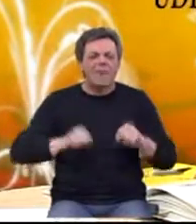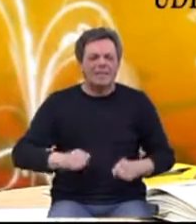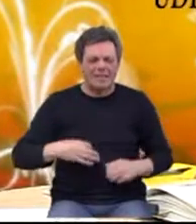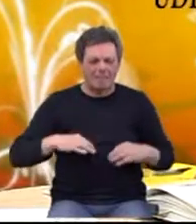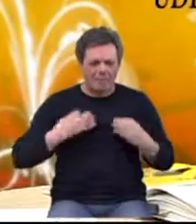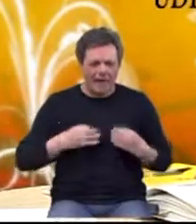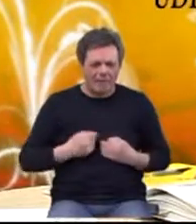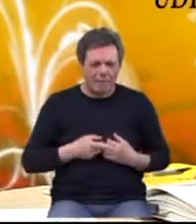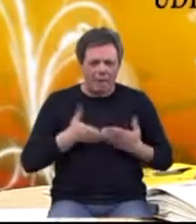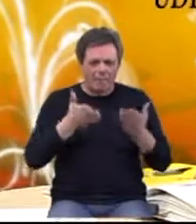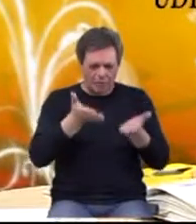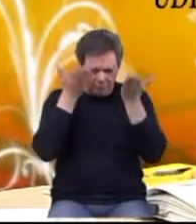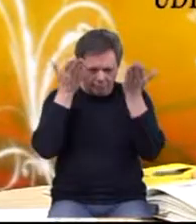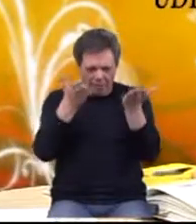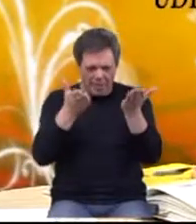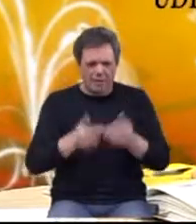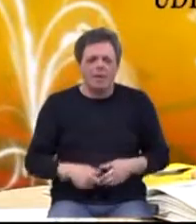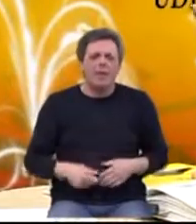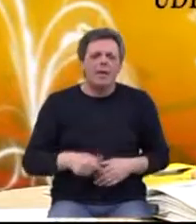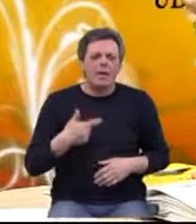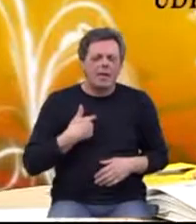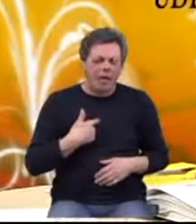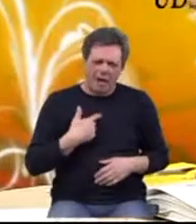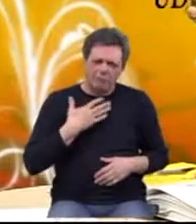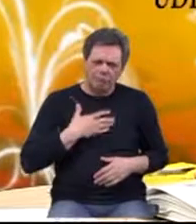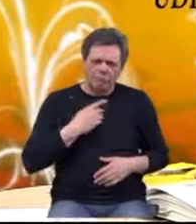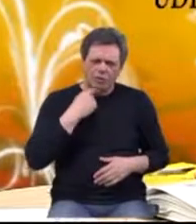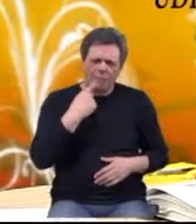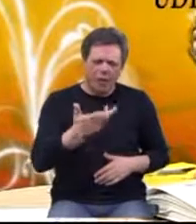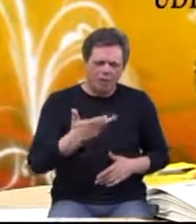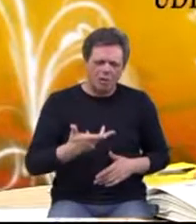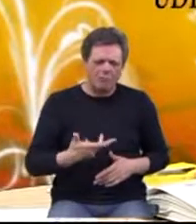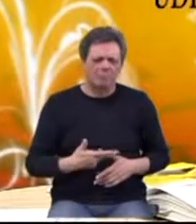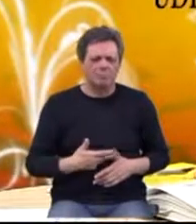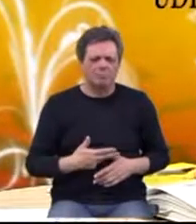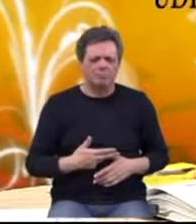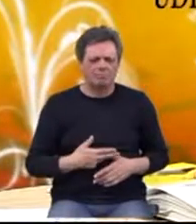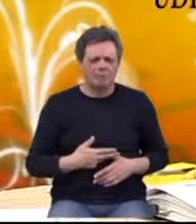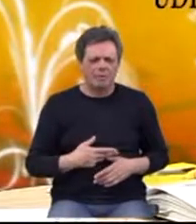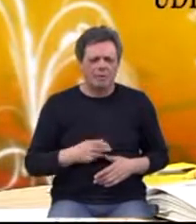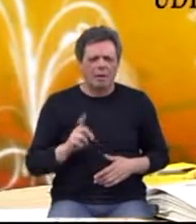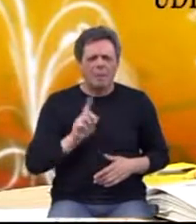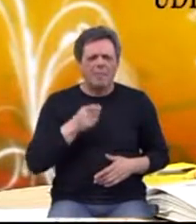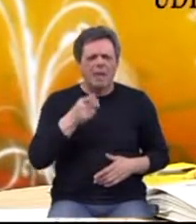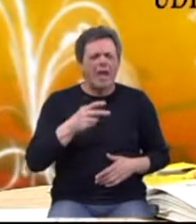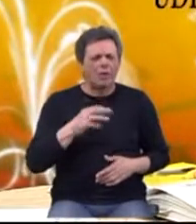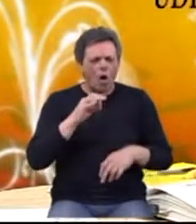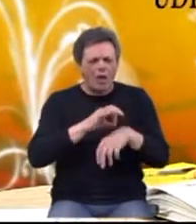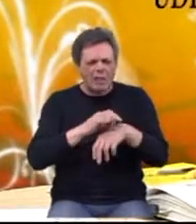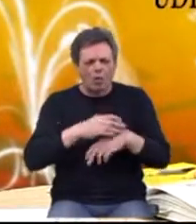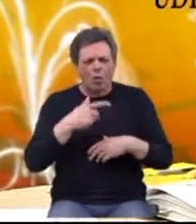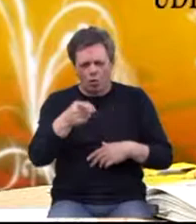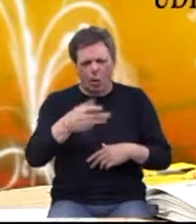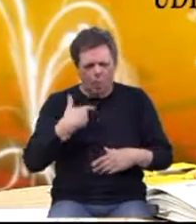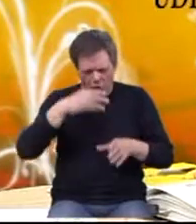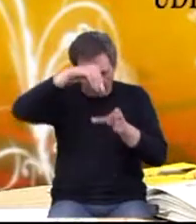zdravljem, a to ste vi. To ja bi se usudim reći sa isprikom. Nije to lječnik koji vam to mora